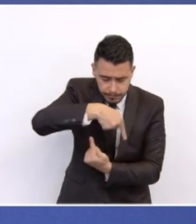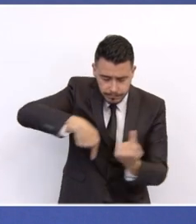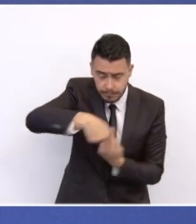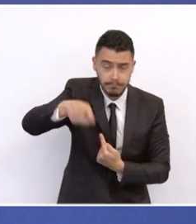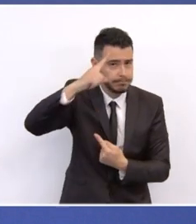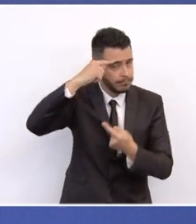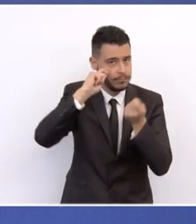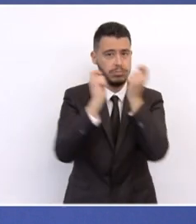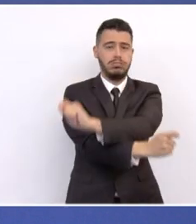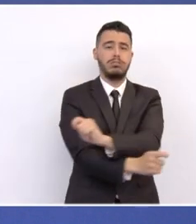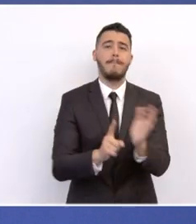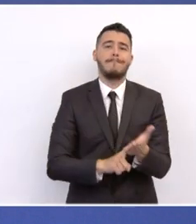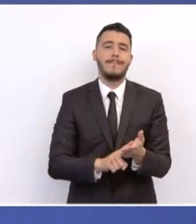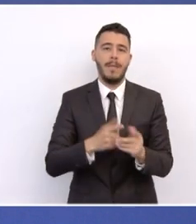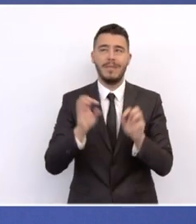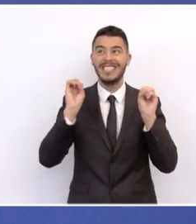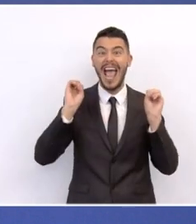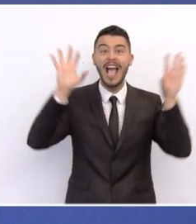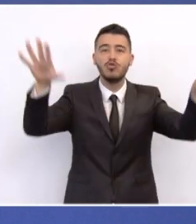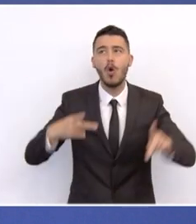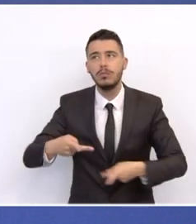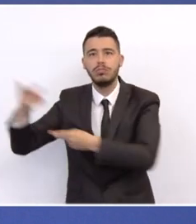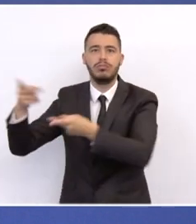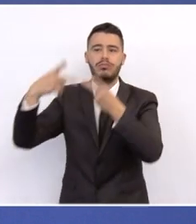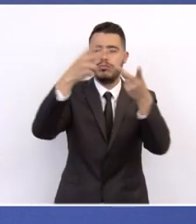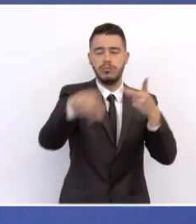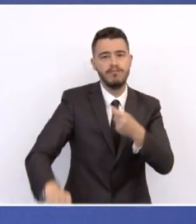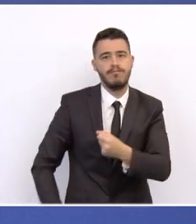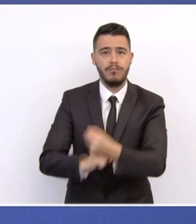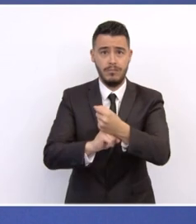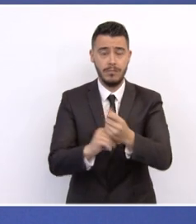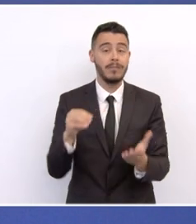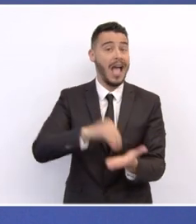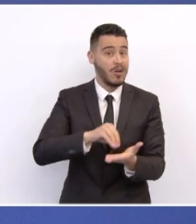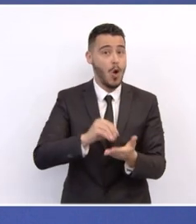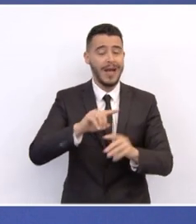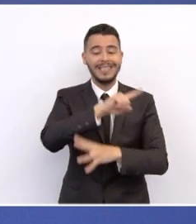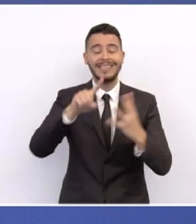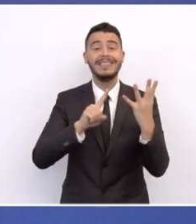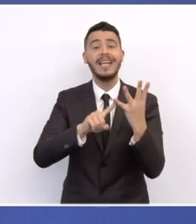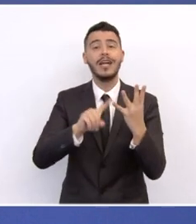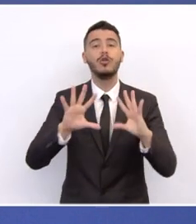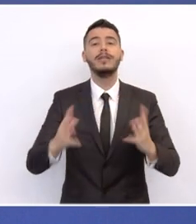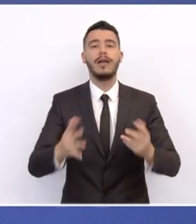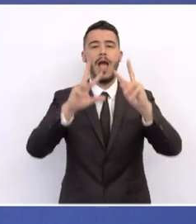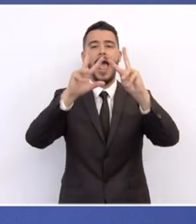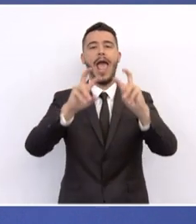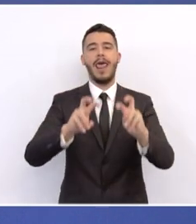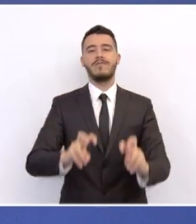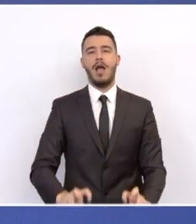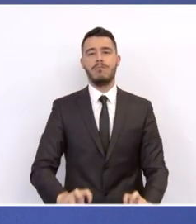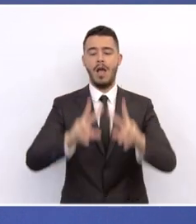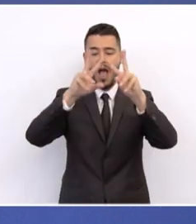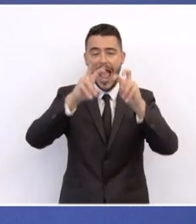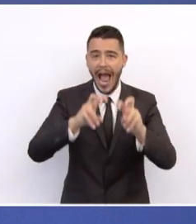Η τέταρτη επιλέξιμη κατηγορία είναι η έρευνα και η καινοτομία, για να αυξήσουμε την παραγωγικότητα της